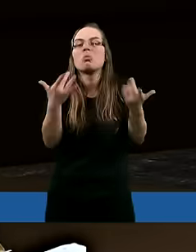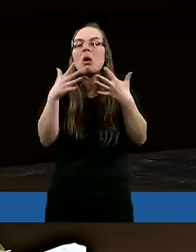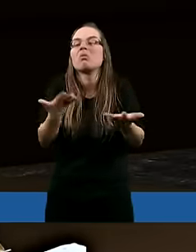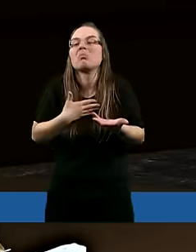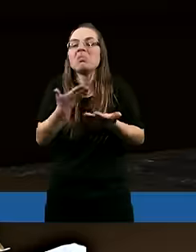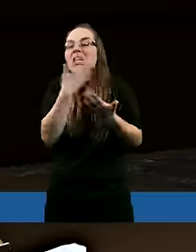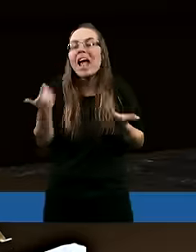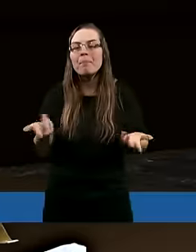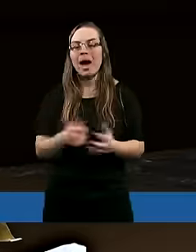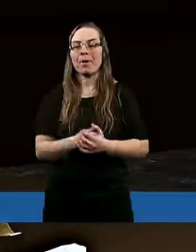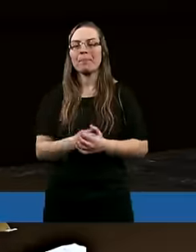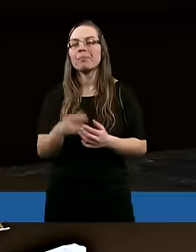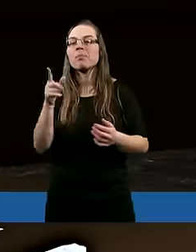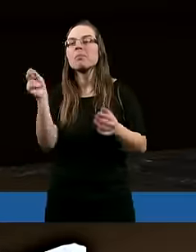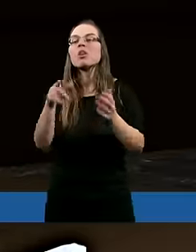wypłynie?